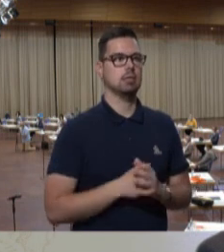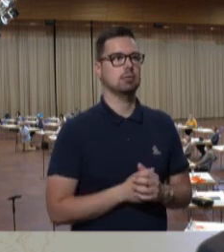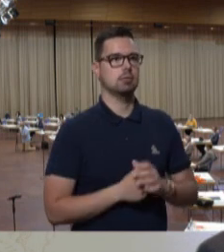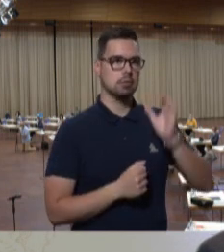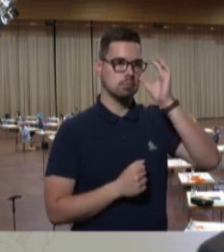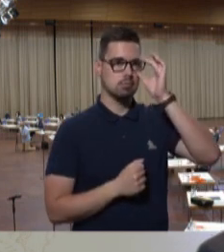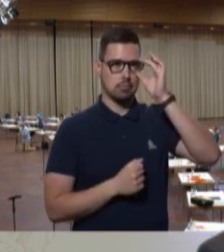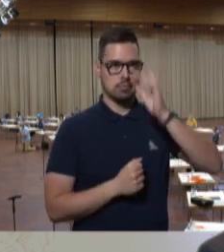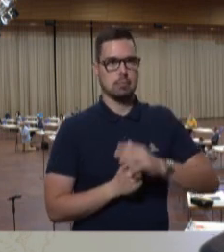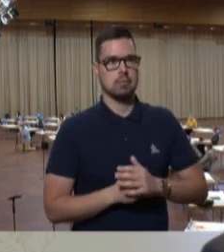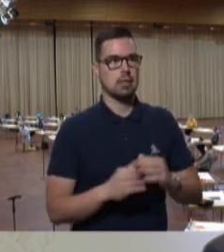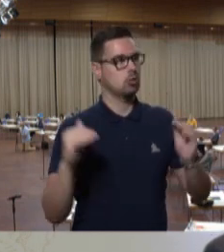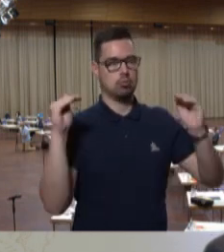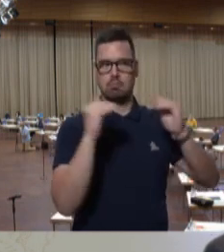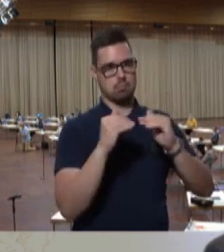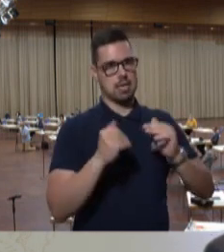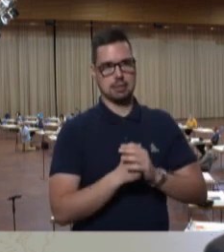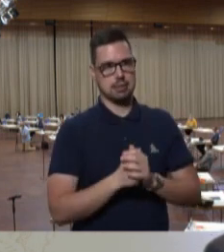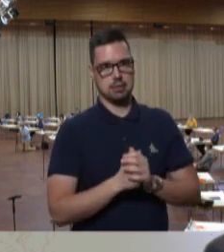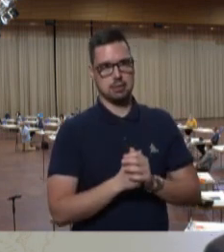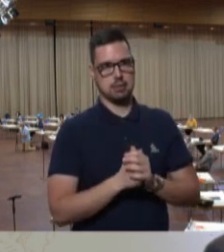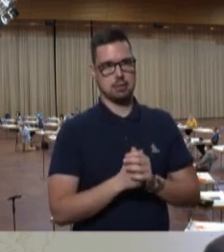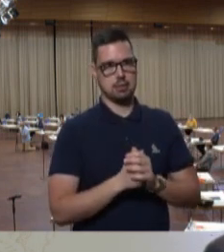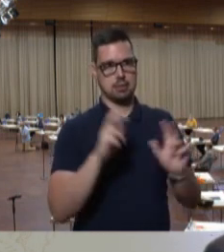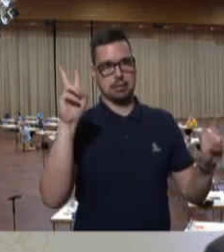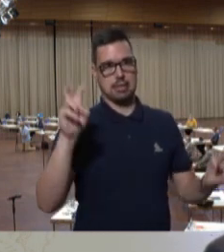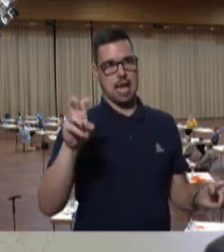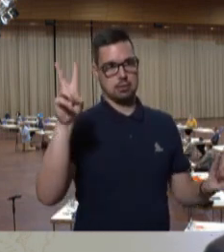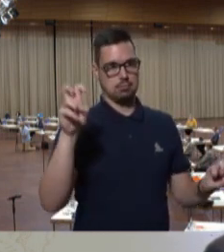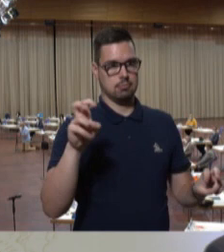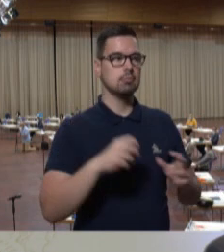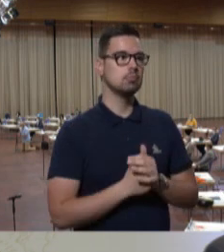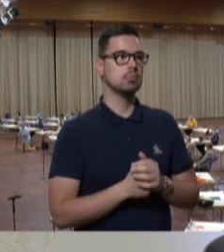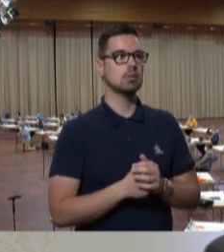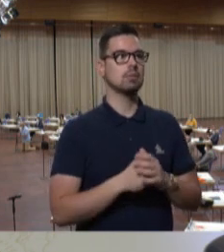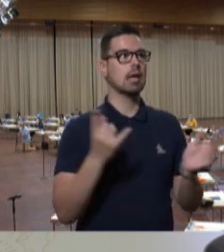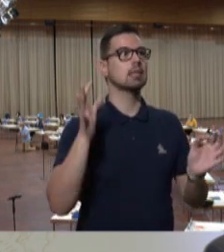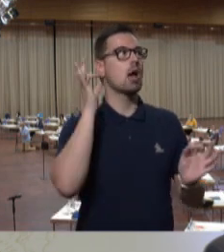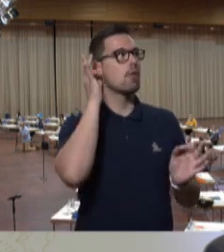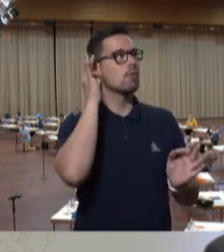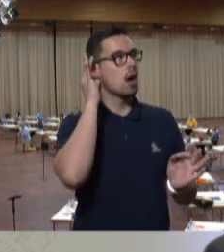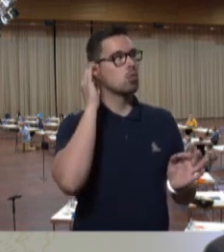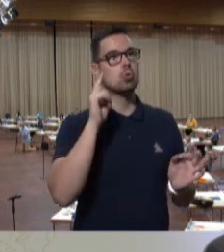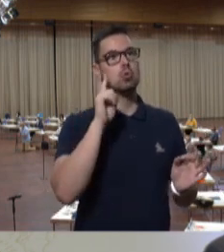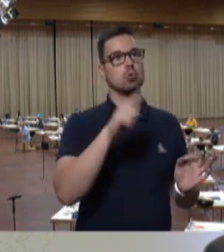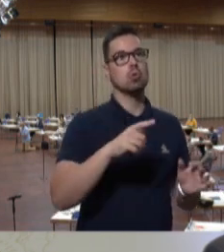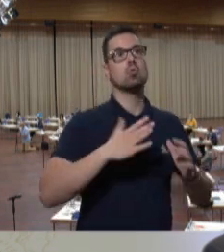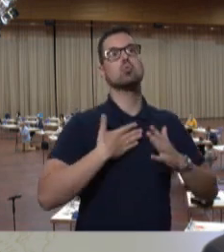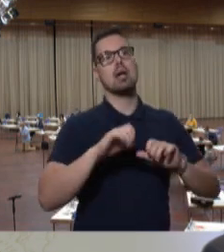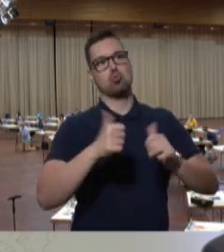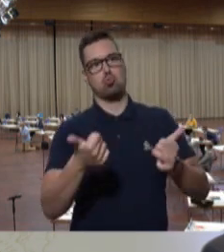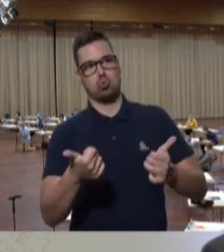Nicht wirklich passend meiner Meinung nach zu dem Anlass. Ich zitiere, wie reizend sind die Frauen, nur sie sind unser Glück.